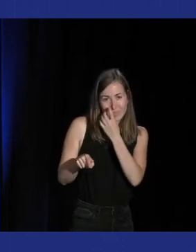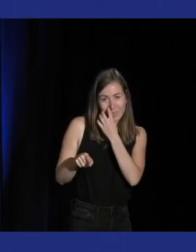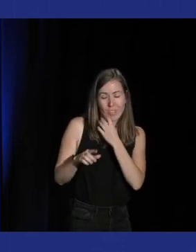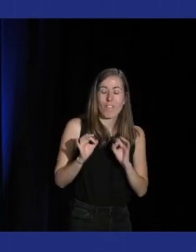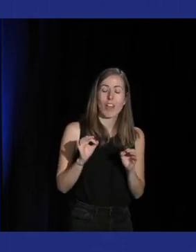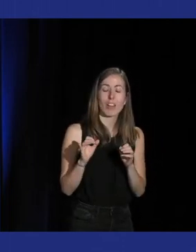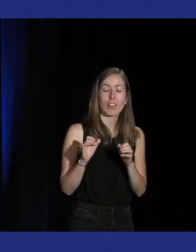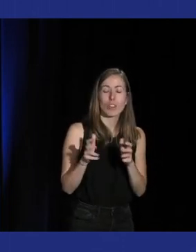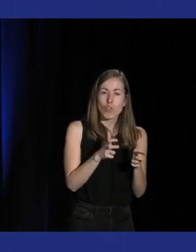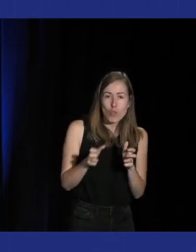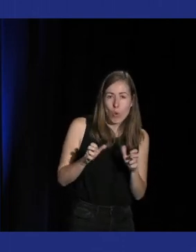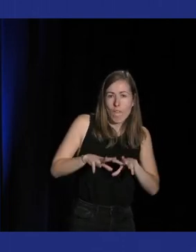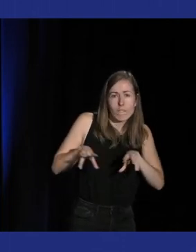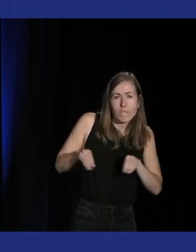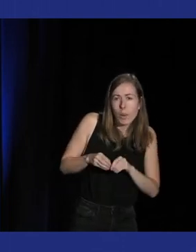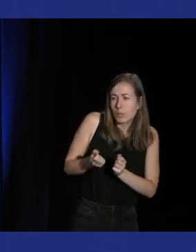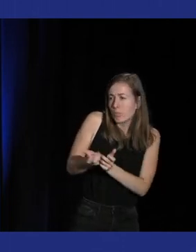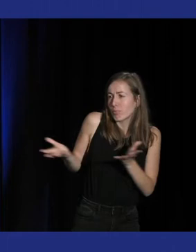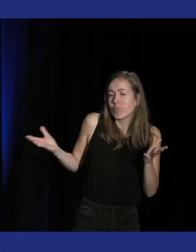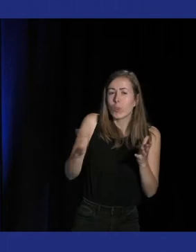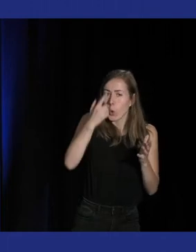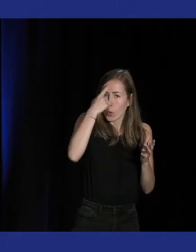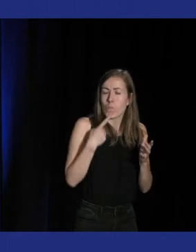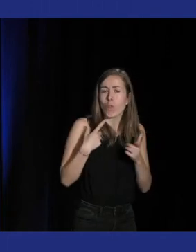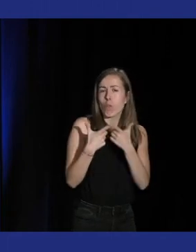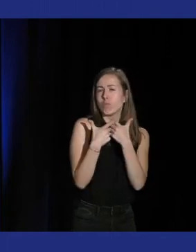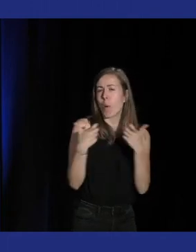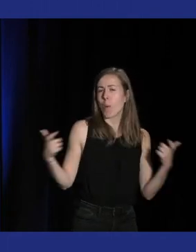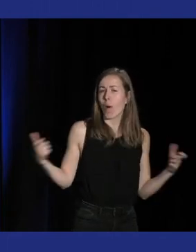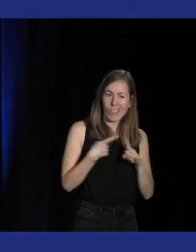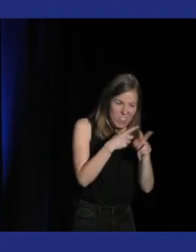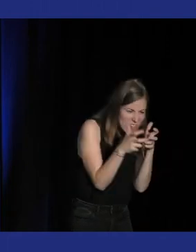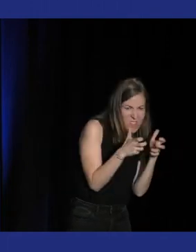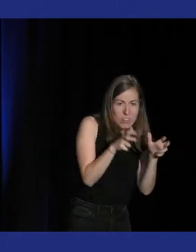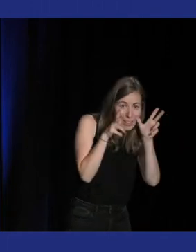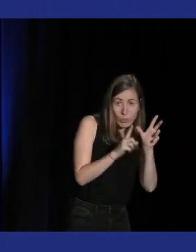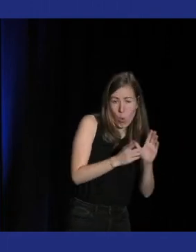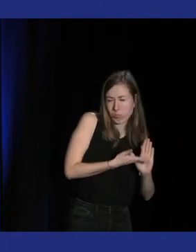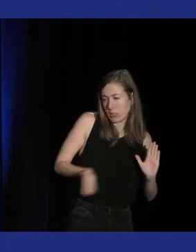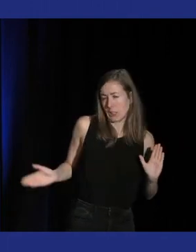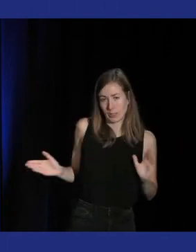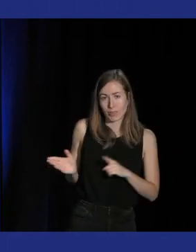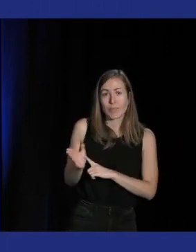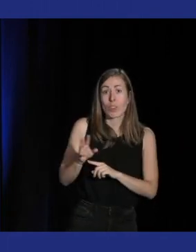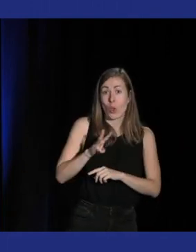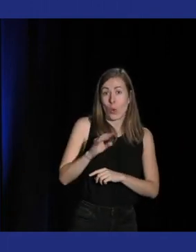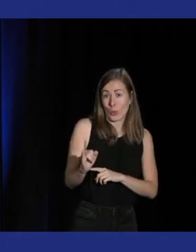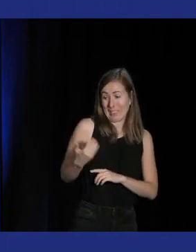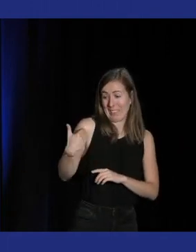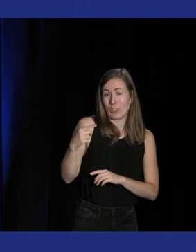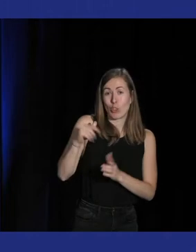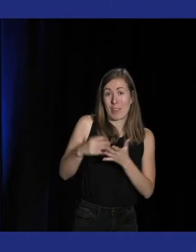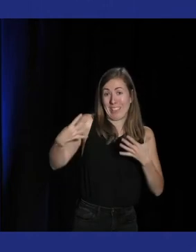très familial et ouverts à un large public le tout dernier jeu sorti sur Wii est un Just Dance et il est sorti en 2019